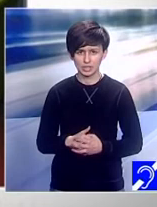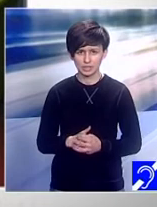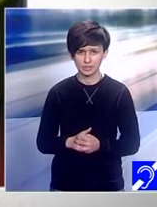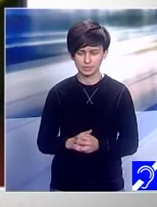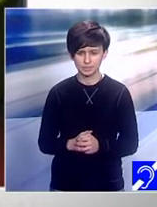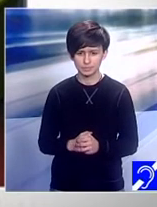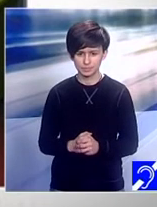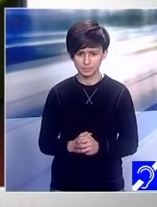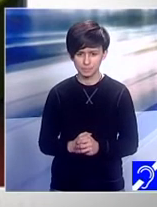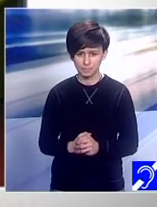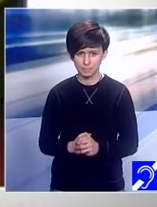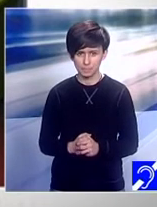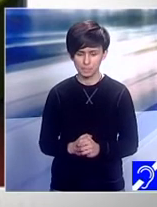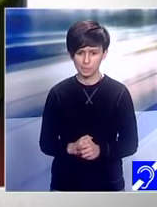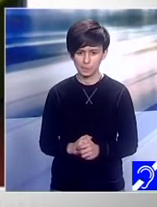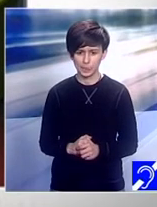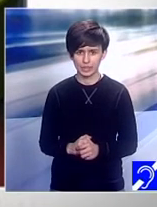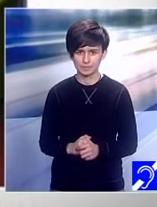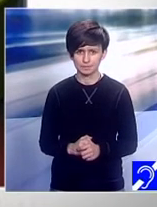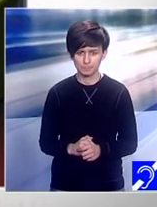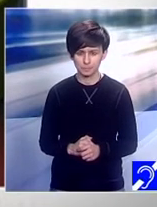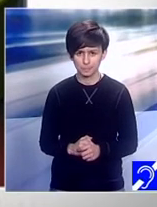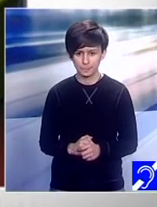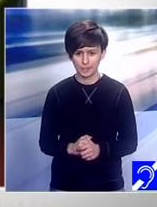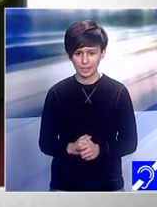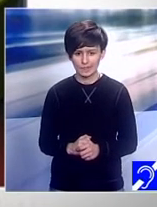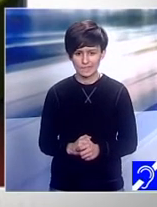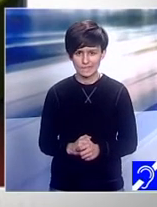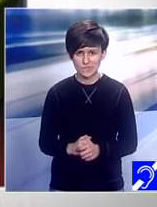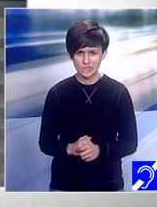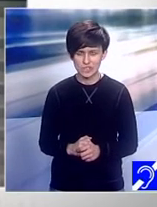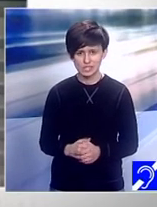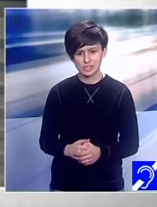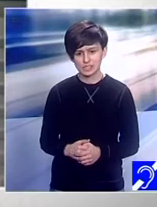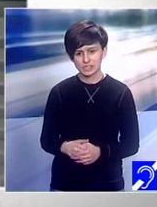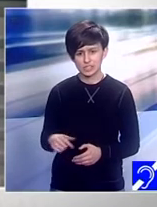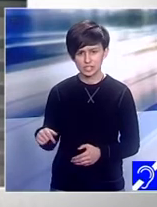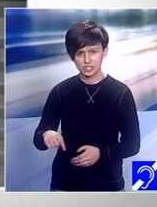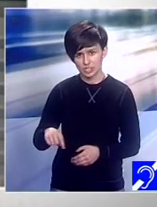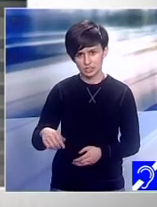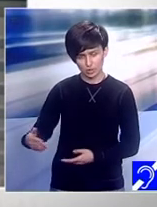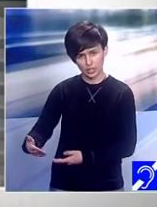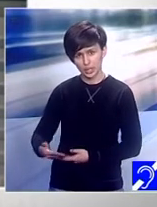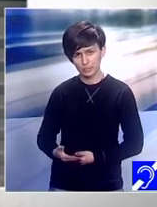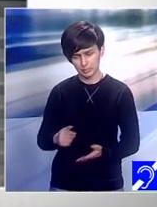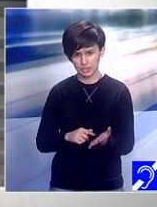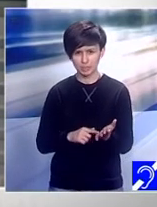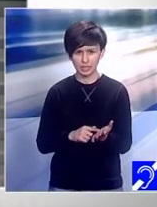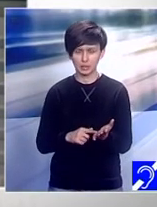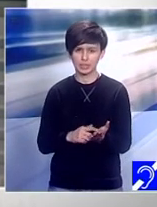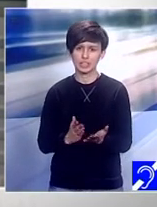de la serviciul de sănătate mentală laboratorul de sănătate și atunci nu-i trebuie